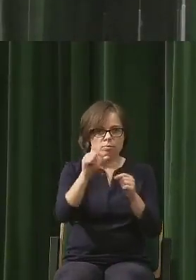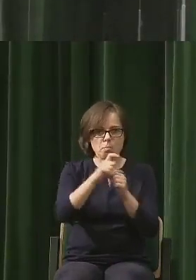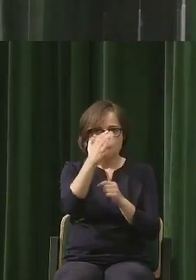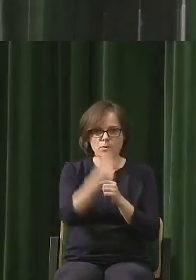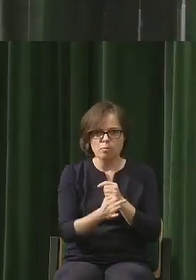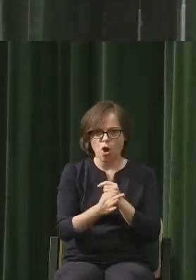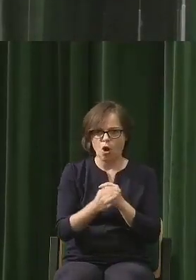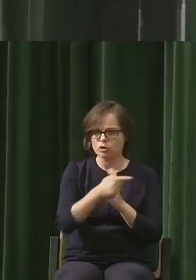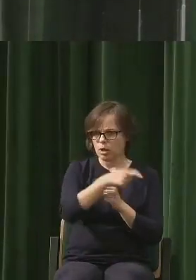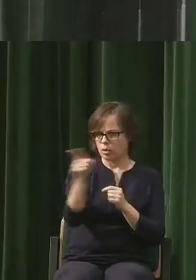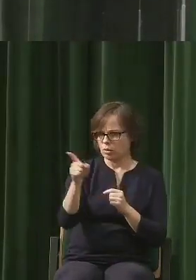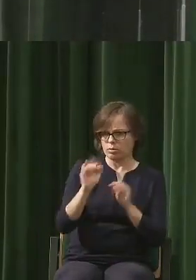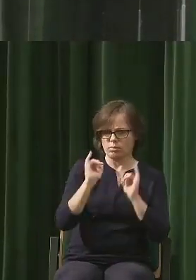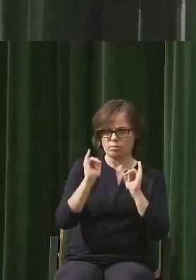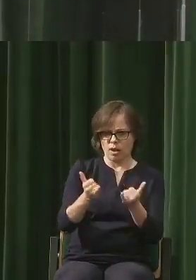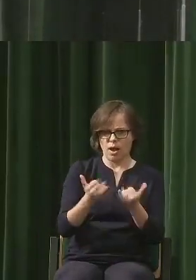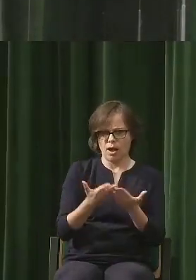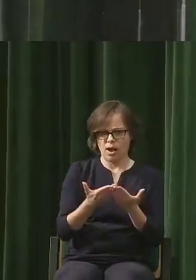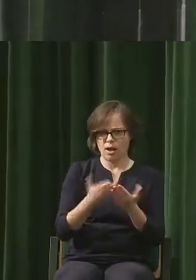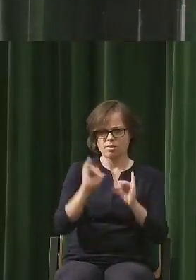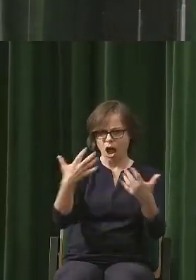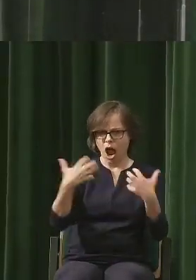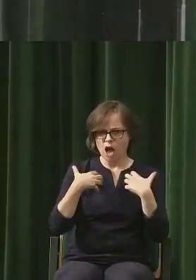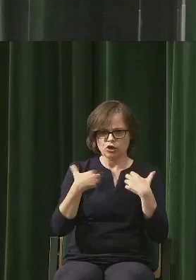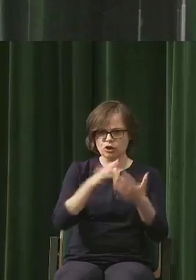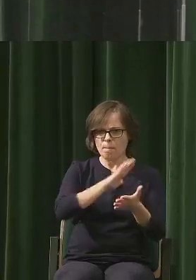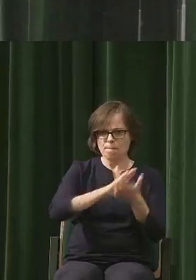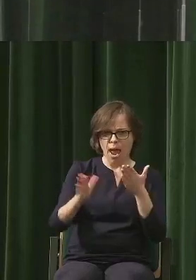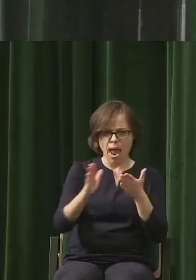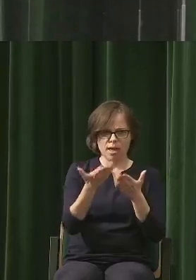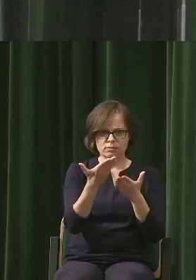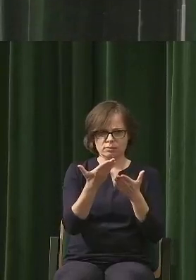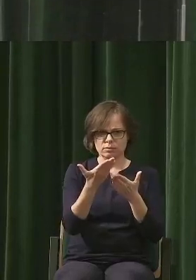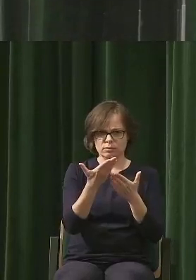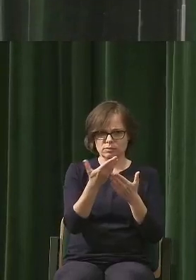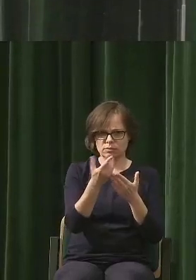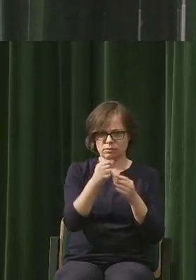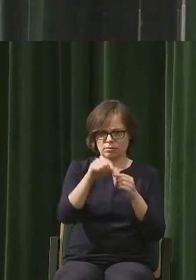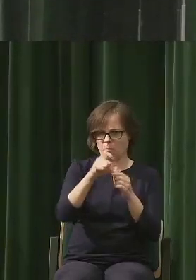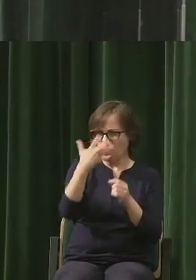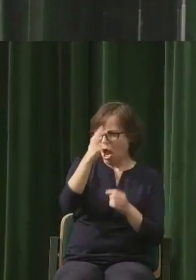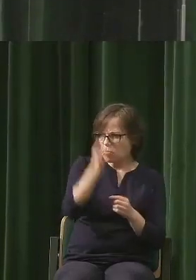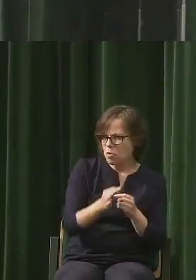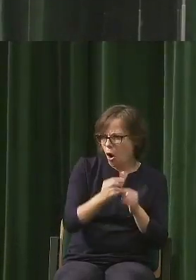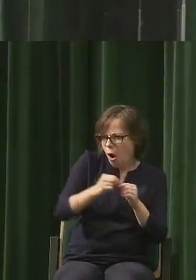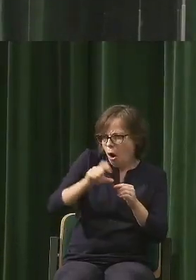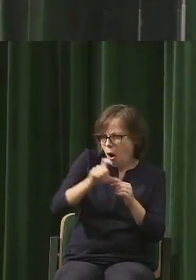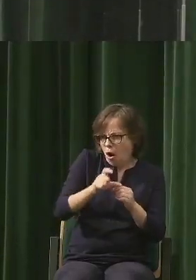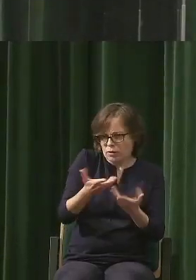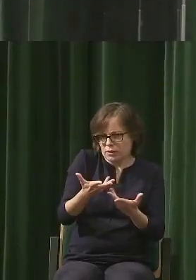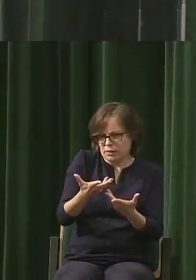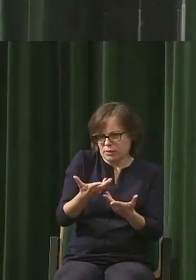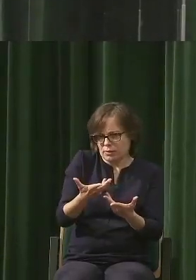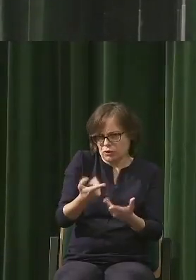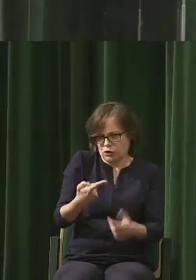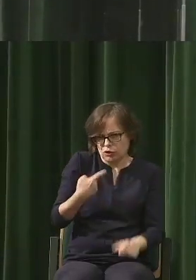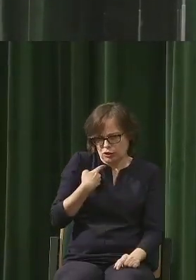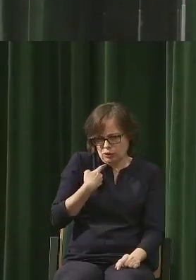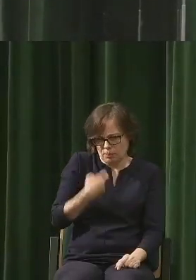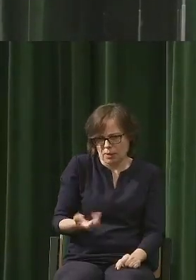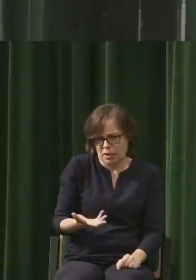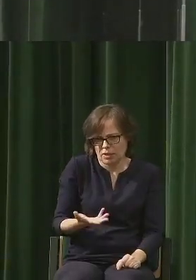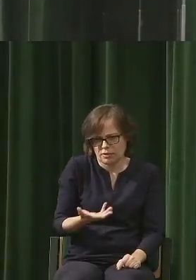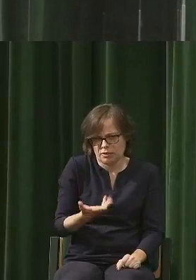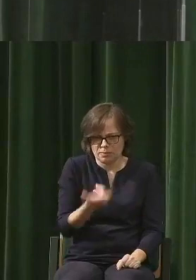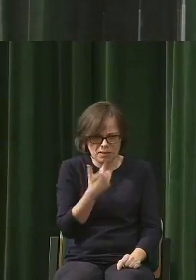wzrostu żadnego, w ogóle jak można żyć bez wzrostu, z tak żenującym wzrostem płac. Kiedyś życie